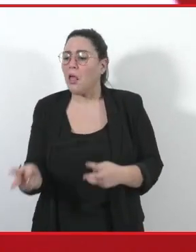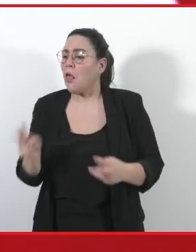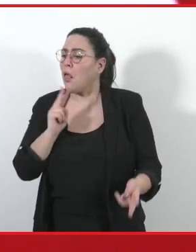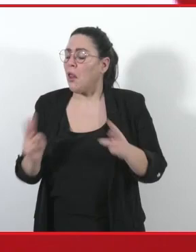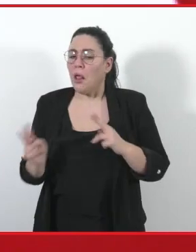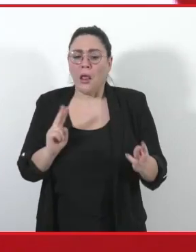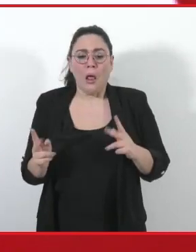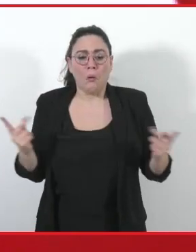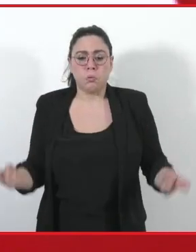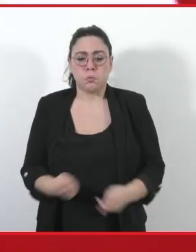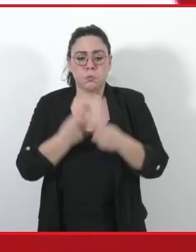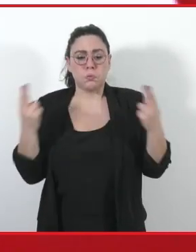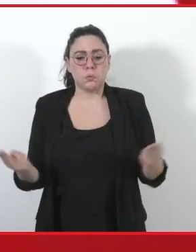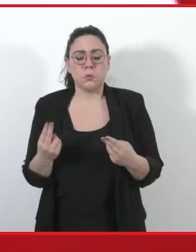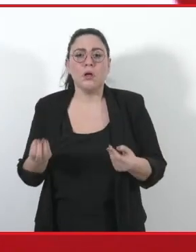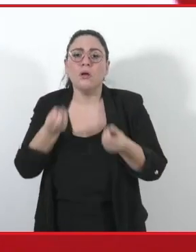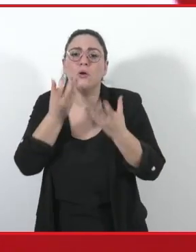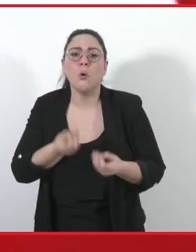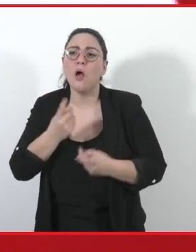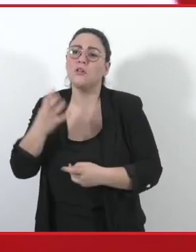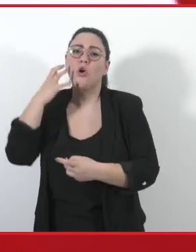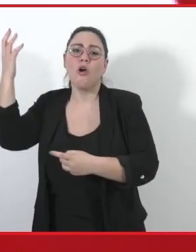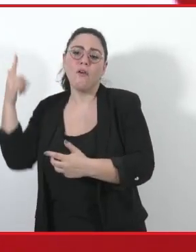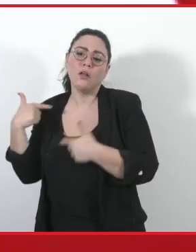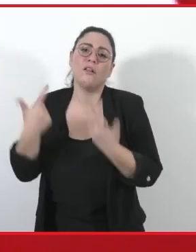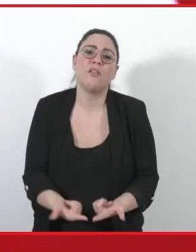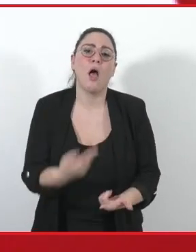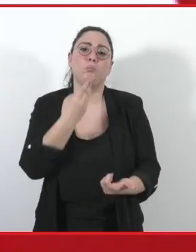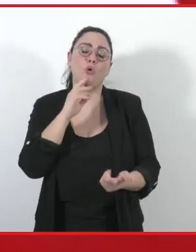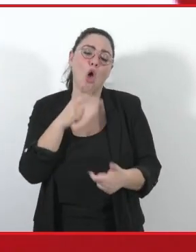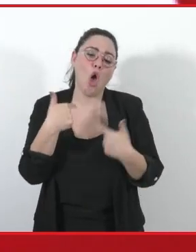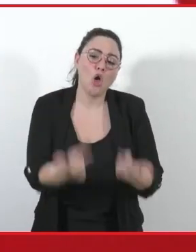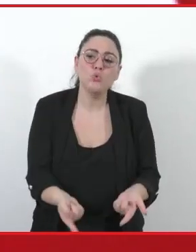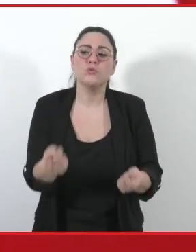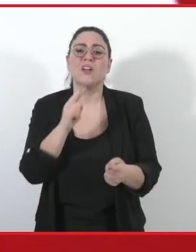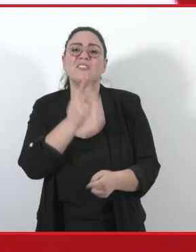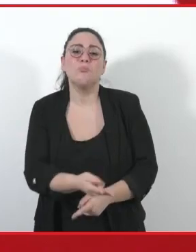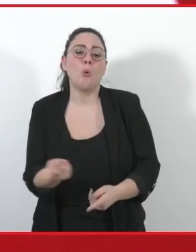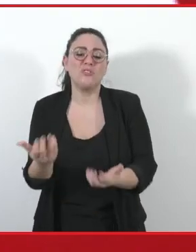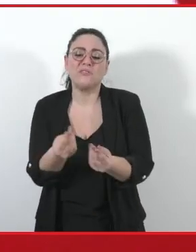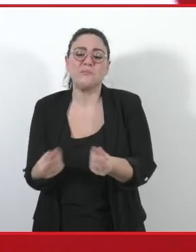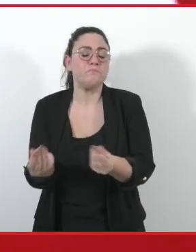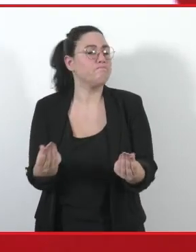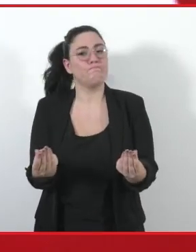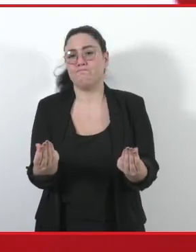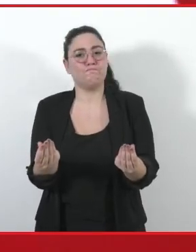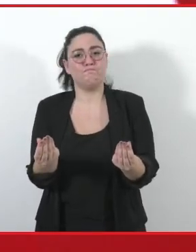per affrontare ad esempio l'inverno demografico. L'Umbria, la mia regione,